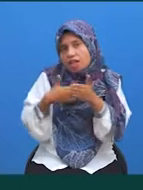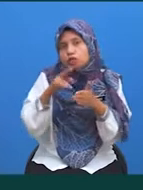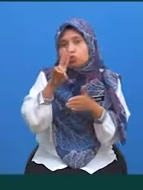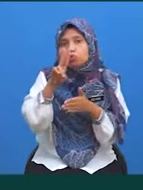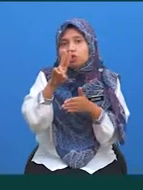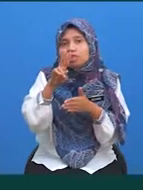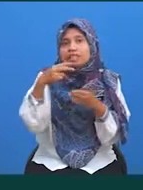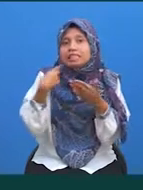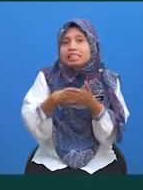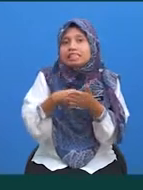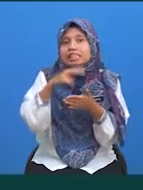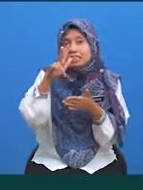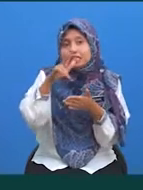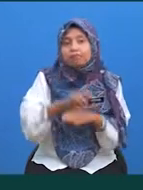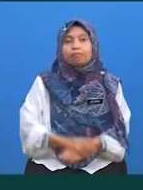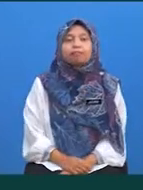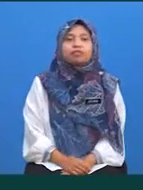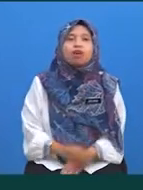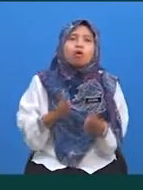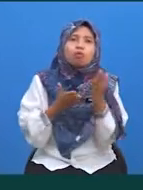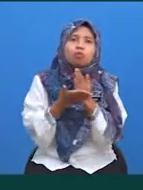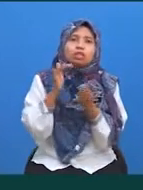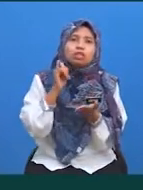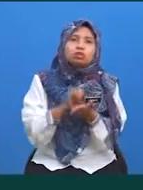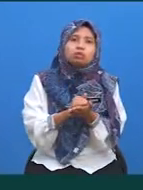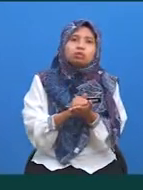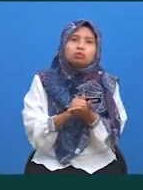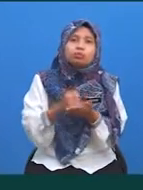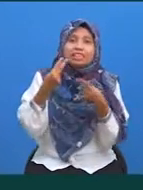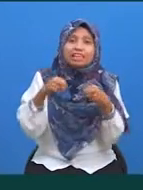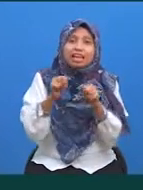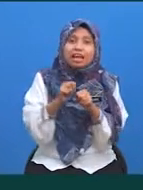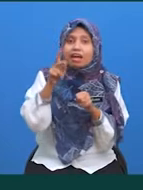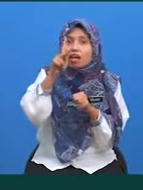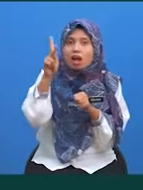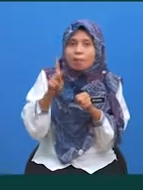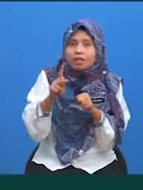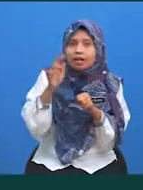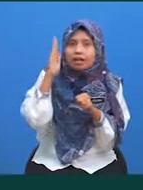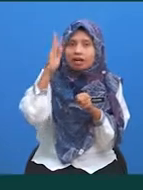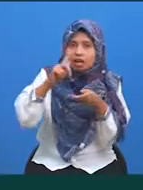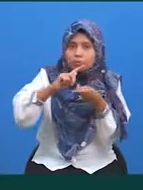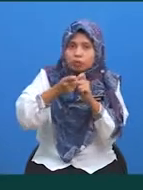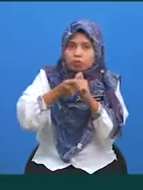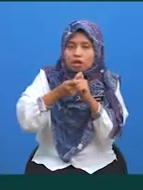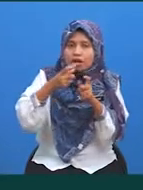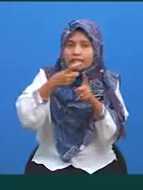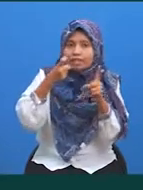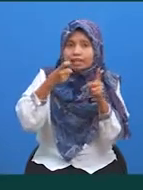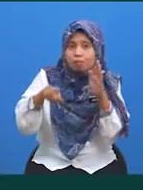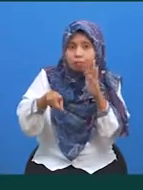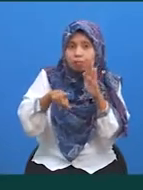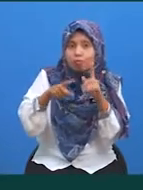hingga 3 Oleh itu, nilai kamiran bagi FX juga akan bertukar tanda daripada